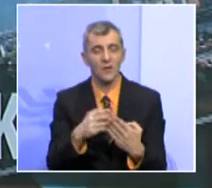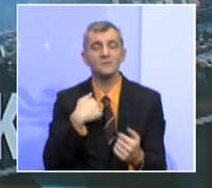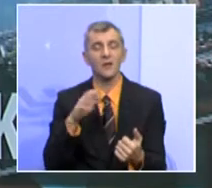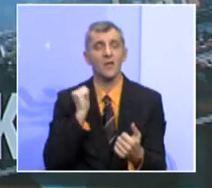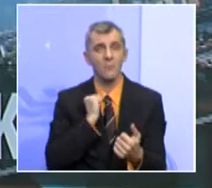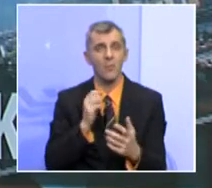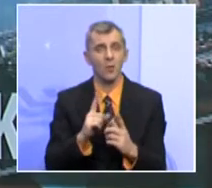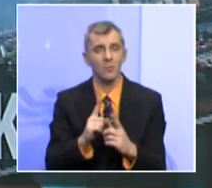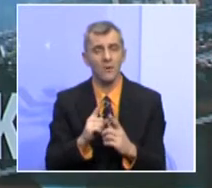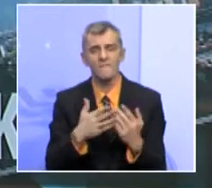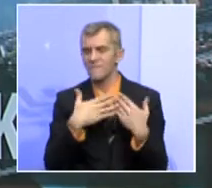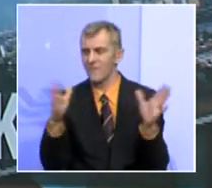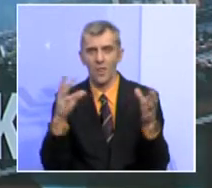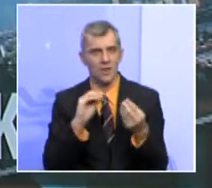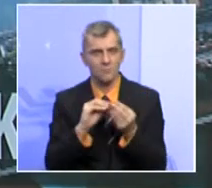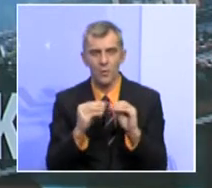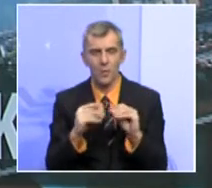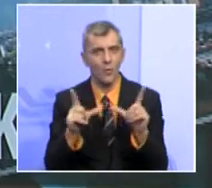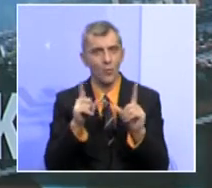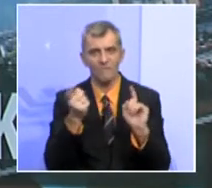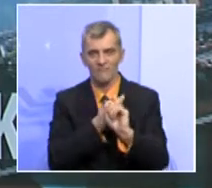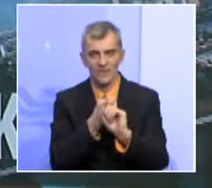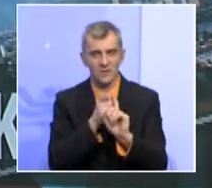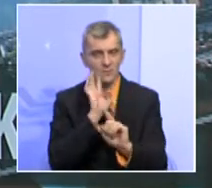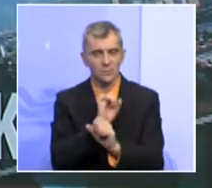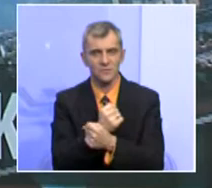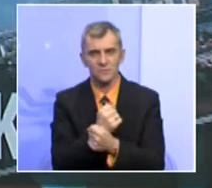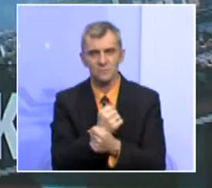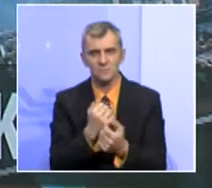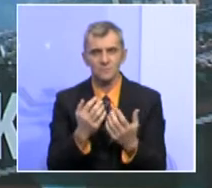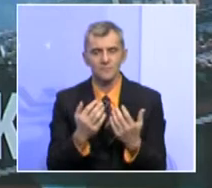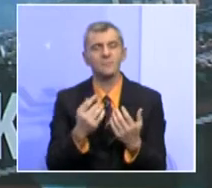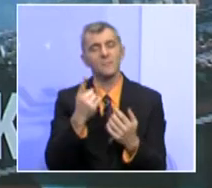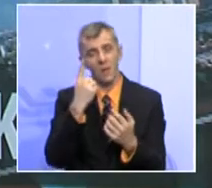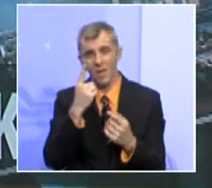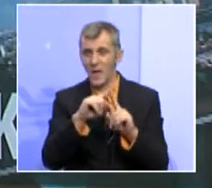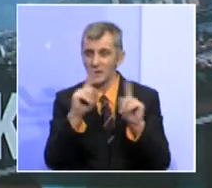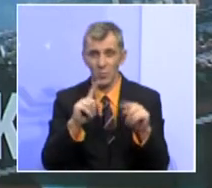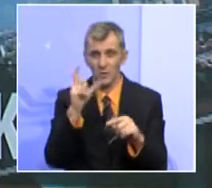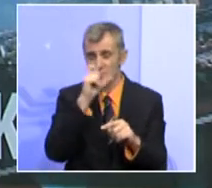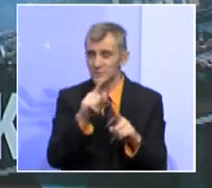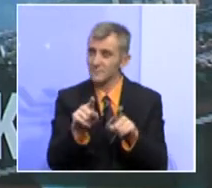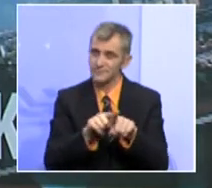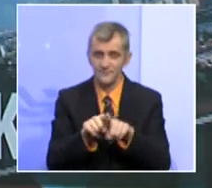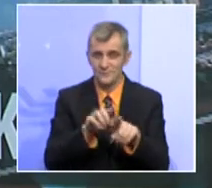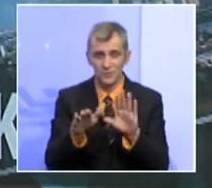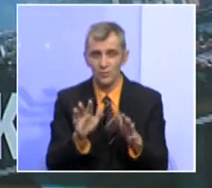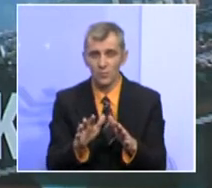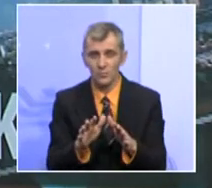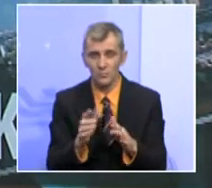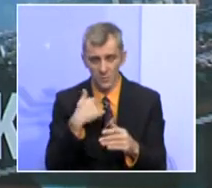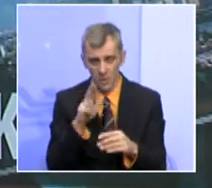velikih problema u federaciji BiH, ali ne vidim ja da sam u Republike Srpskoj baš puno manji. imamo jako